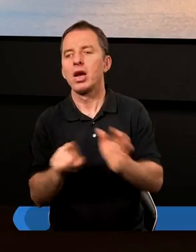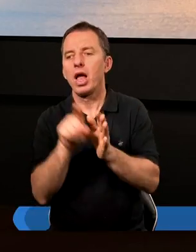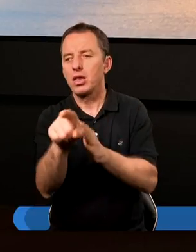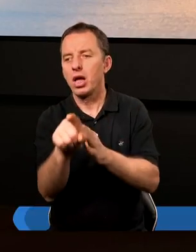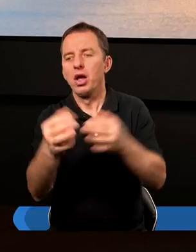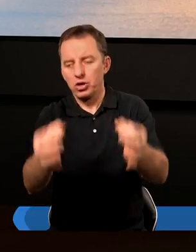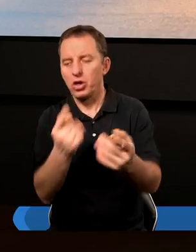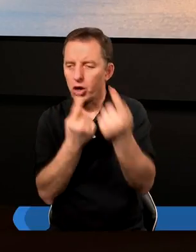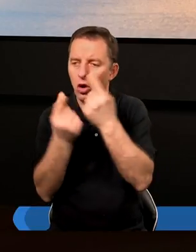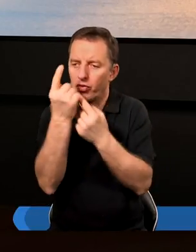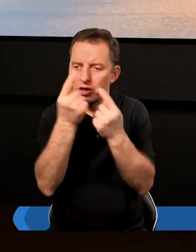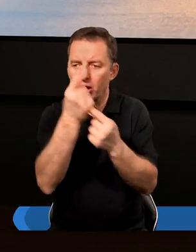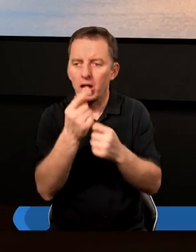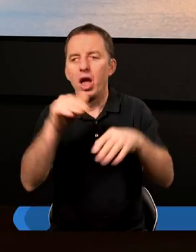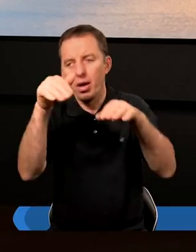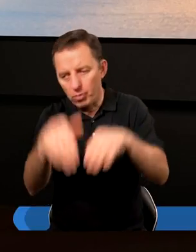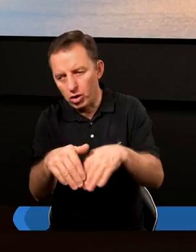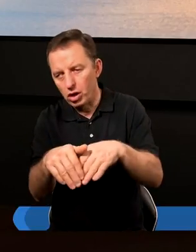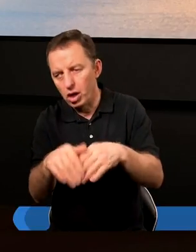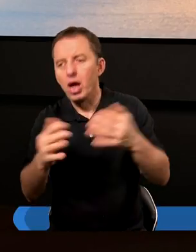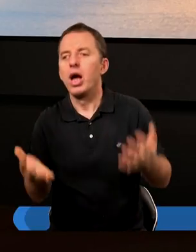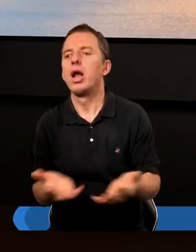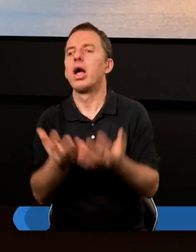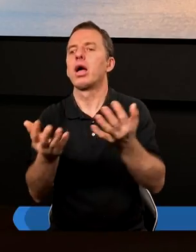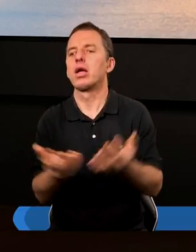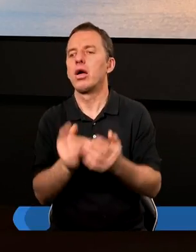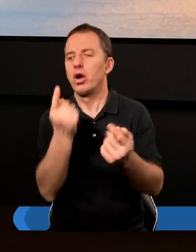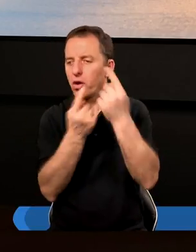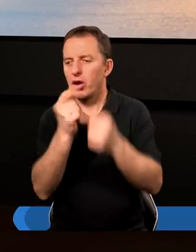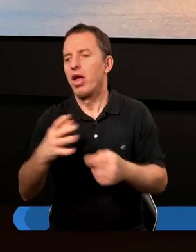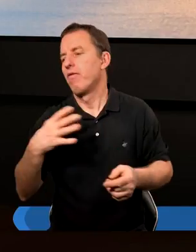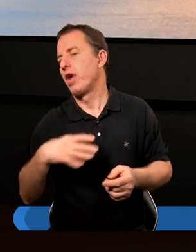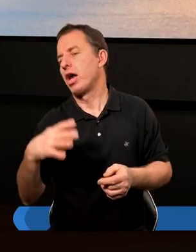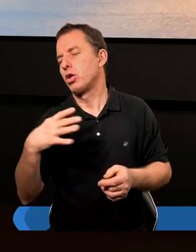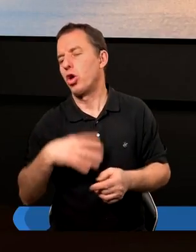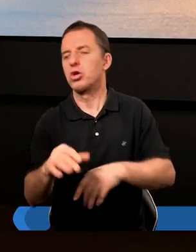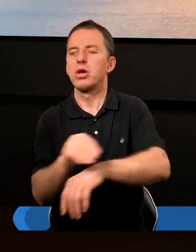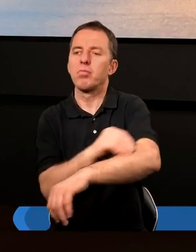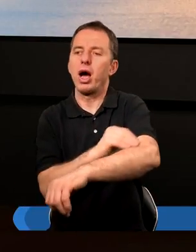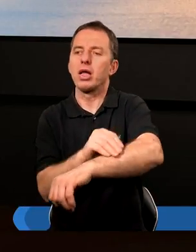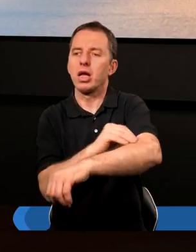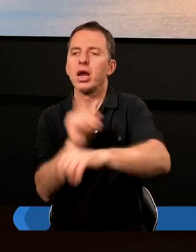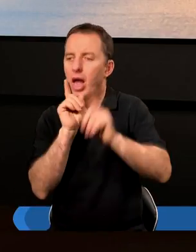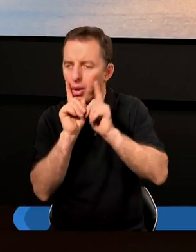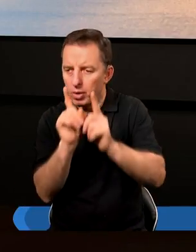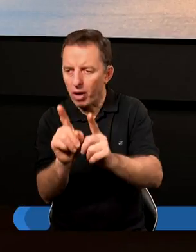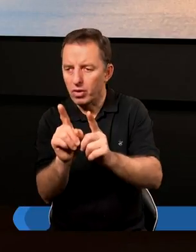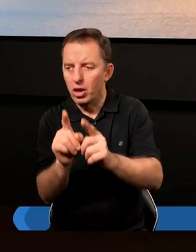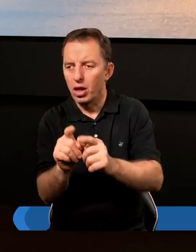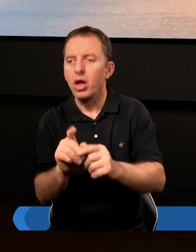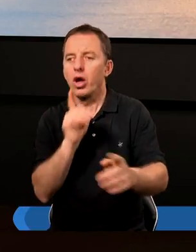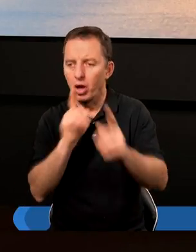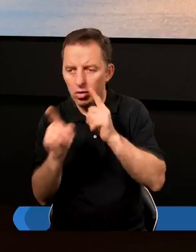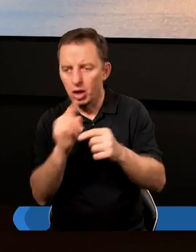Dlatego to dzisiejsze rozważanie może być lekkim rozważaniem na temat wartości materialnych. Ale tak naprawdę Bóg